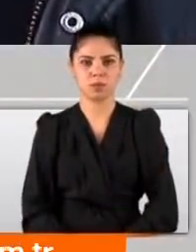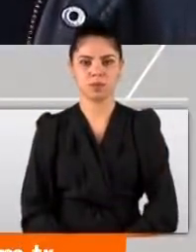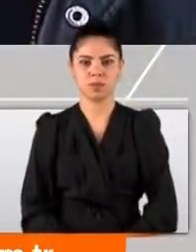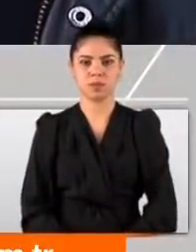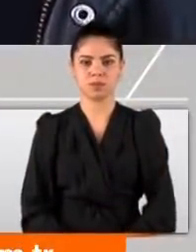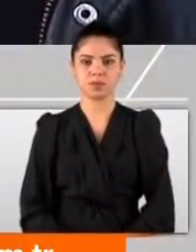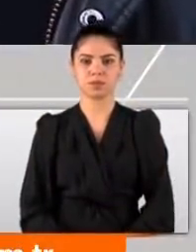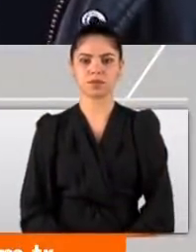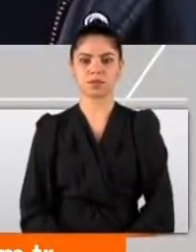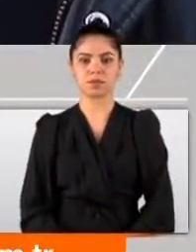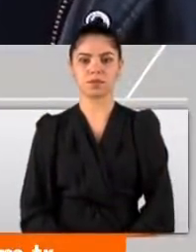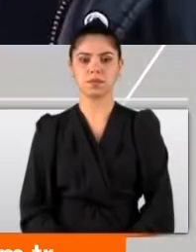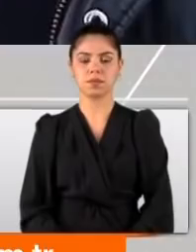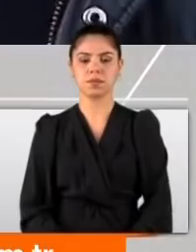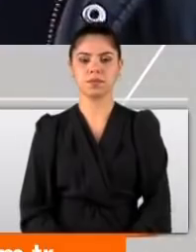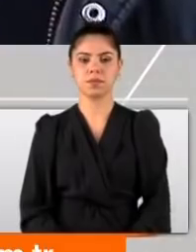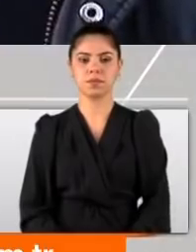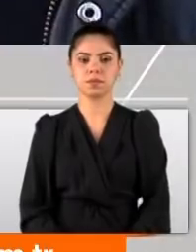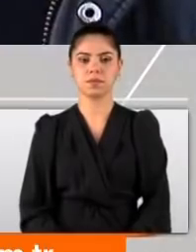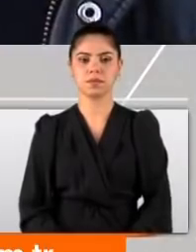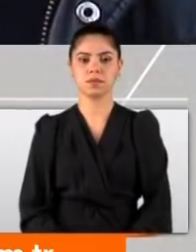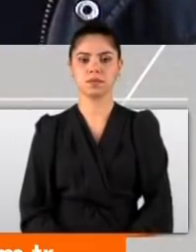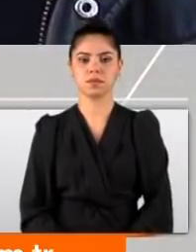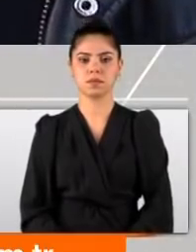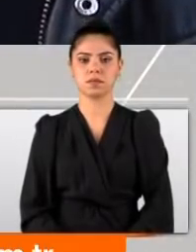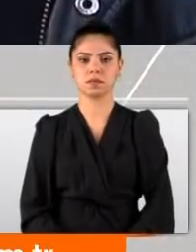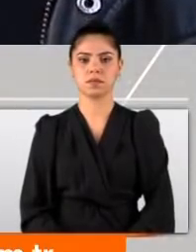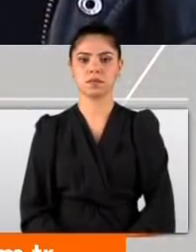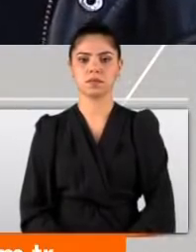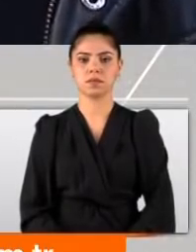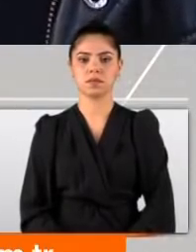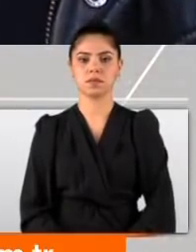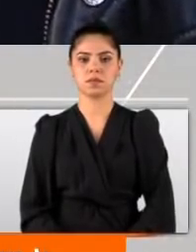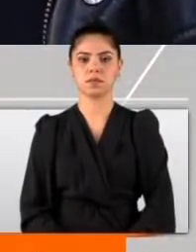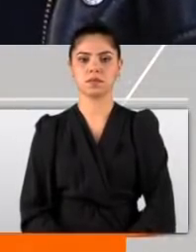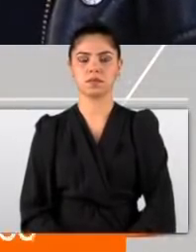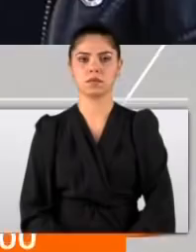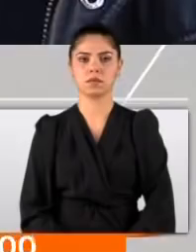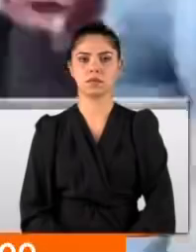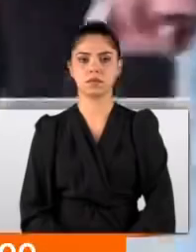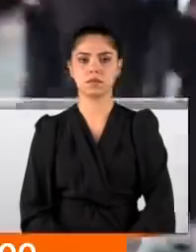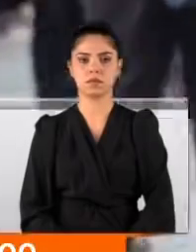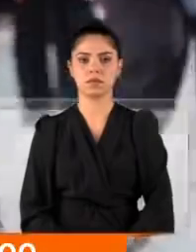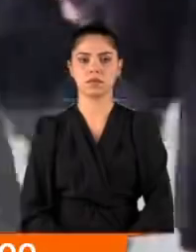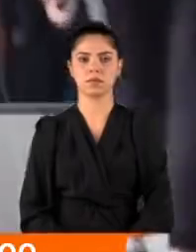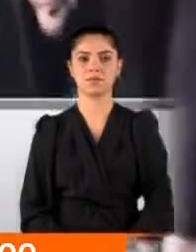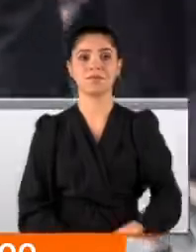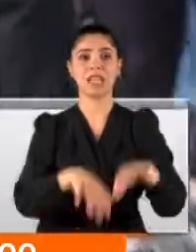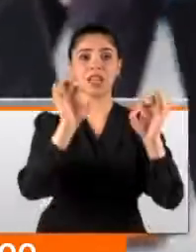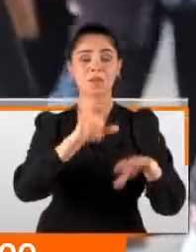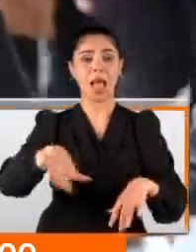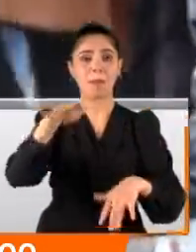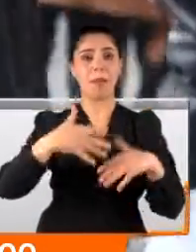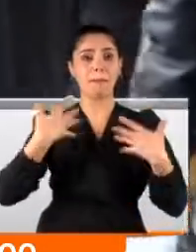kaynaklarım da yok. Ve yeterli diyorum ama harcamanla çok dikkat etmem gerekli. Gözler bir yandan